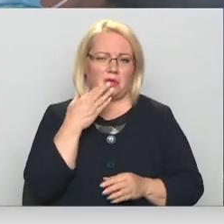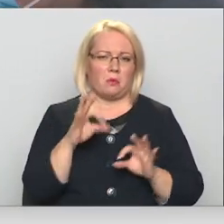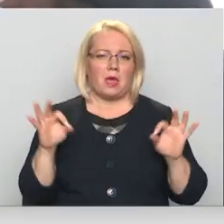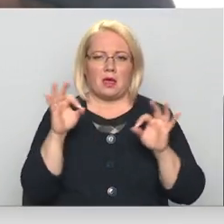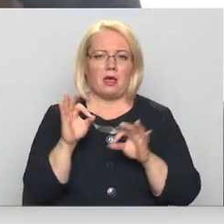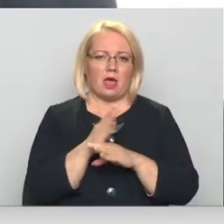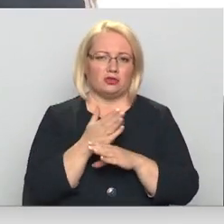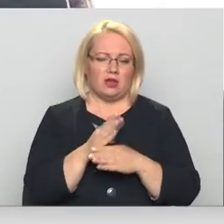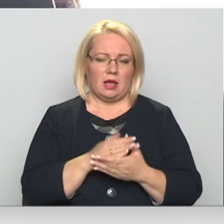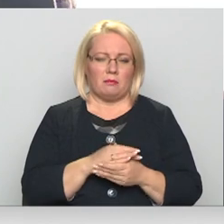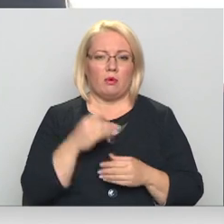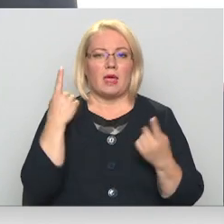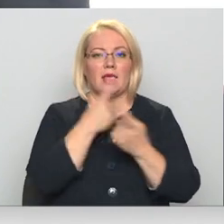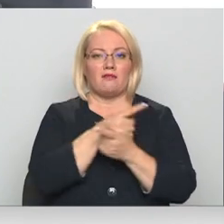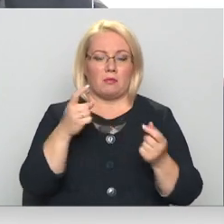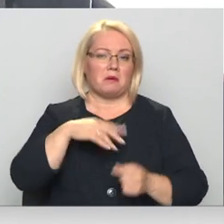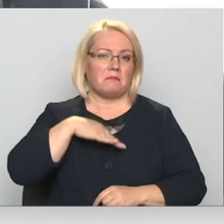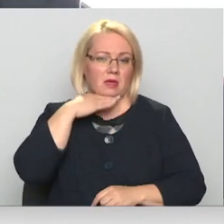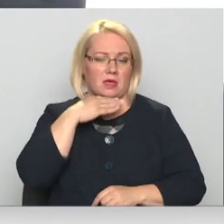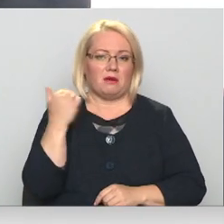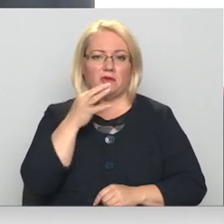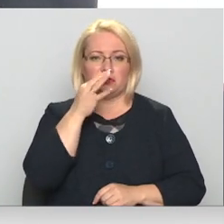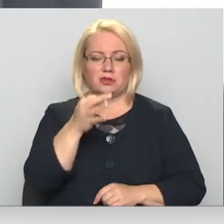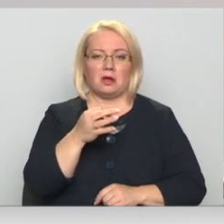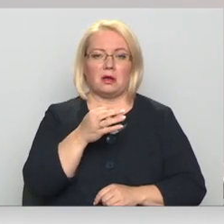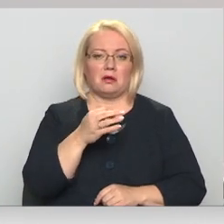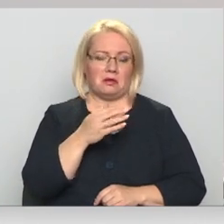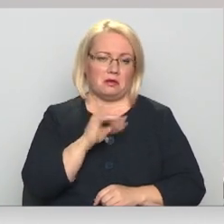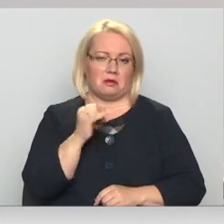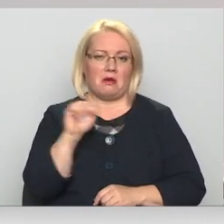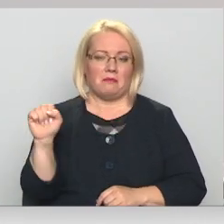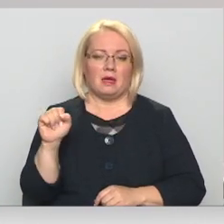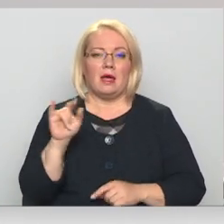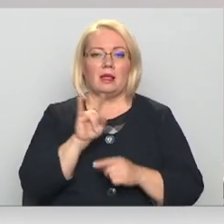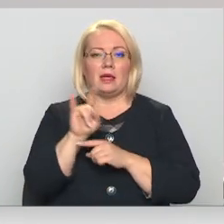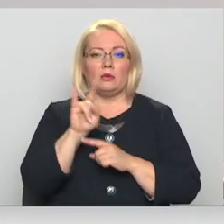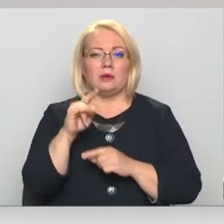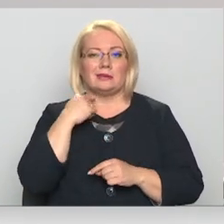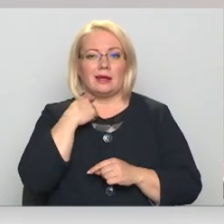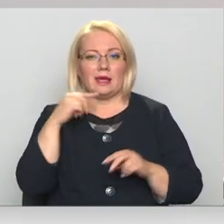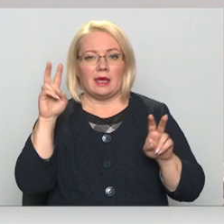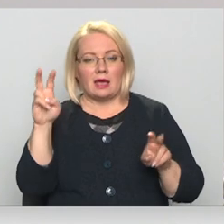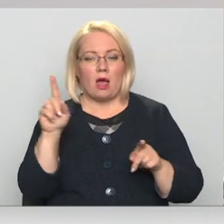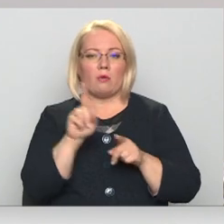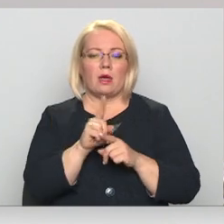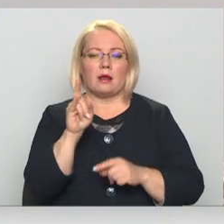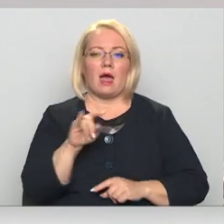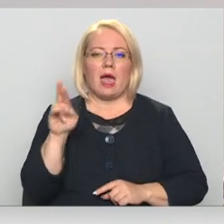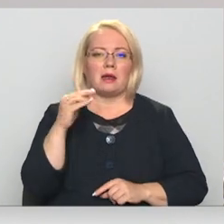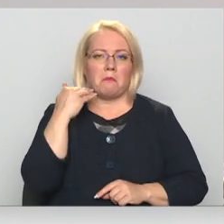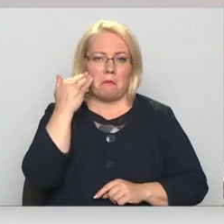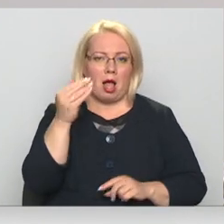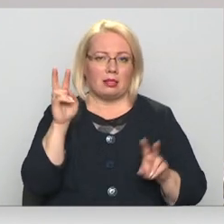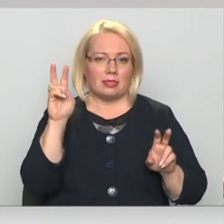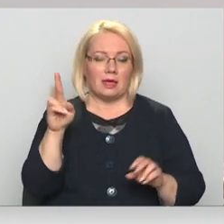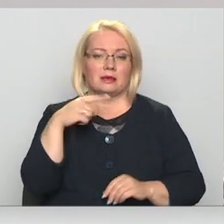Un informācijas pieteikamība ir bijusi ļoti pieteikami. Jā, var diezgan cemakvēti vajag. Gan Lidosta Rīga, gan Latvijas nacionālā aviokompānie AirBoltik